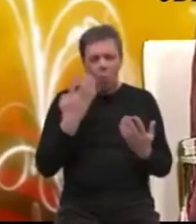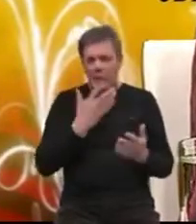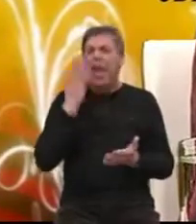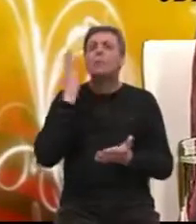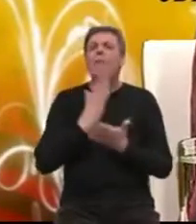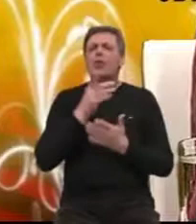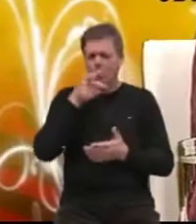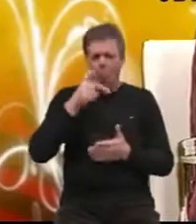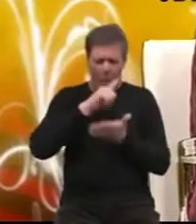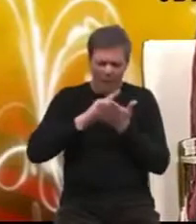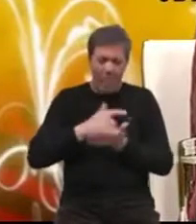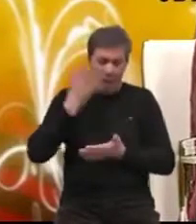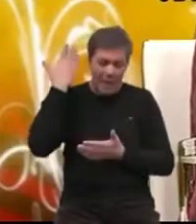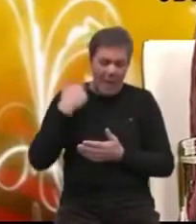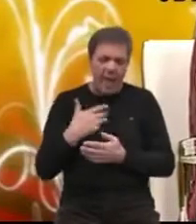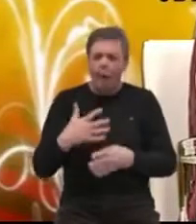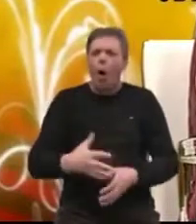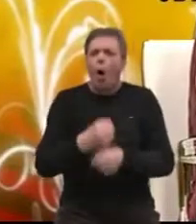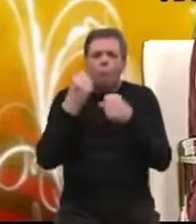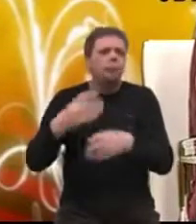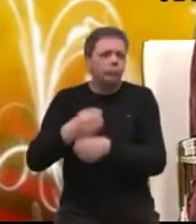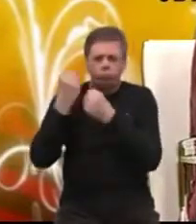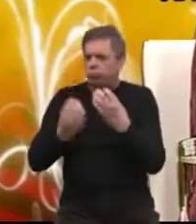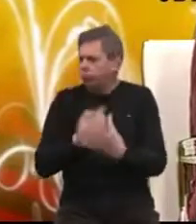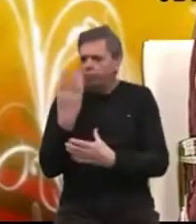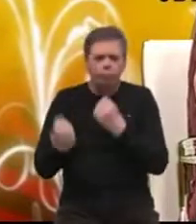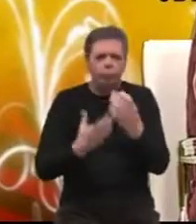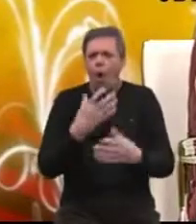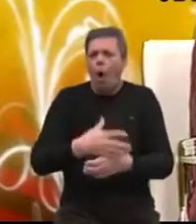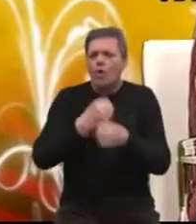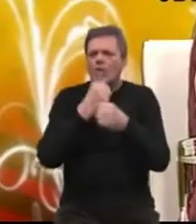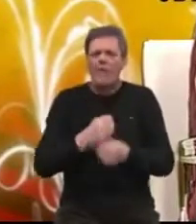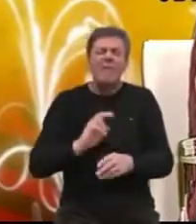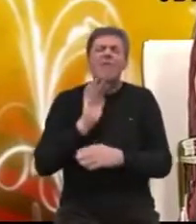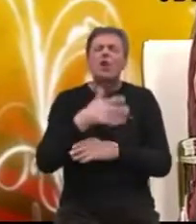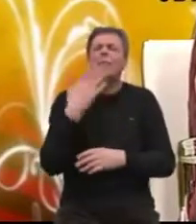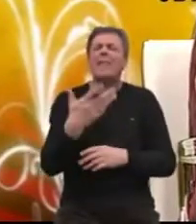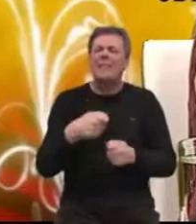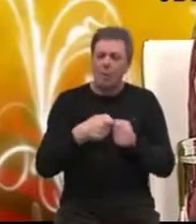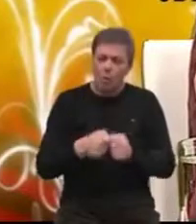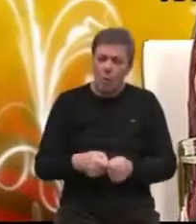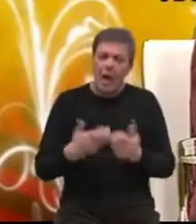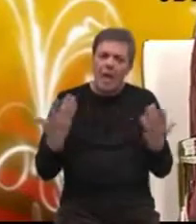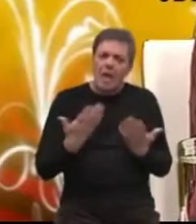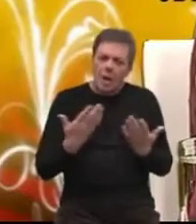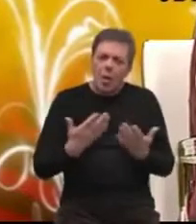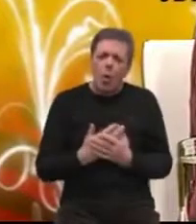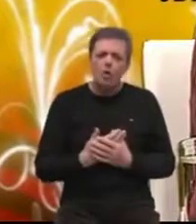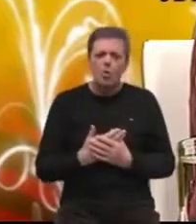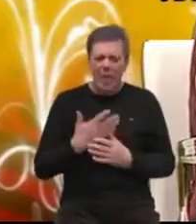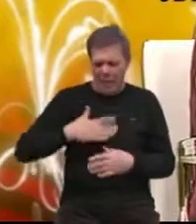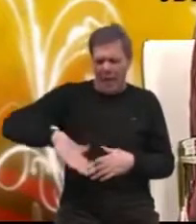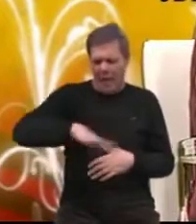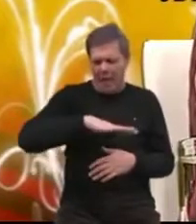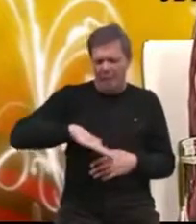već bile osnovane 50 i više od 50 takvih udruga koje su se na nacionalnom